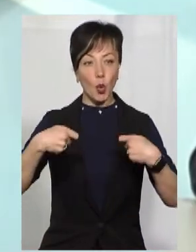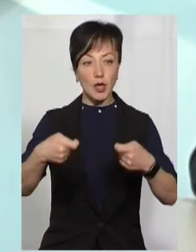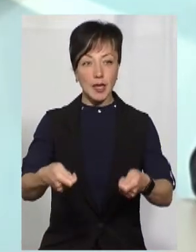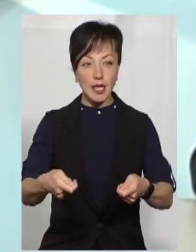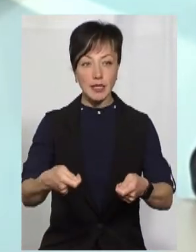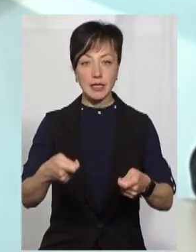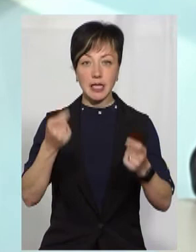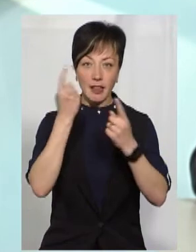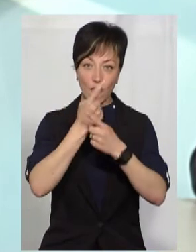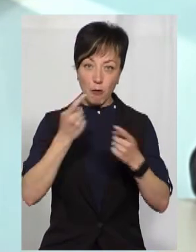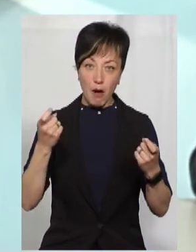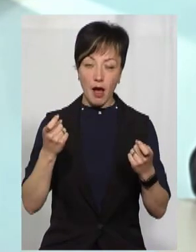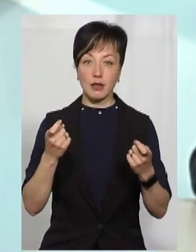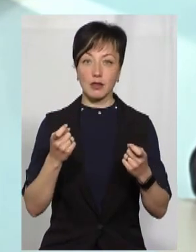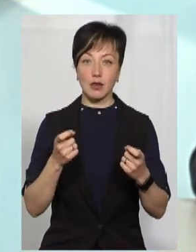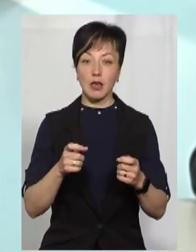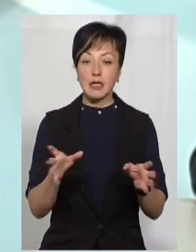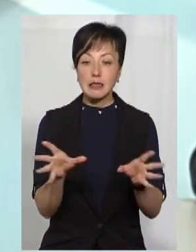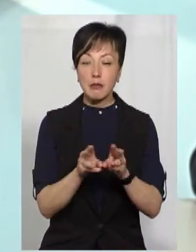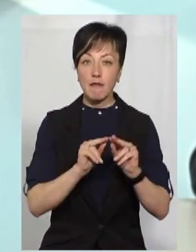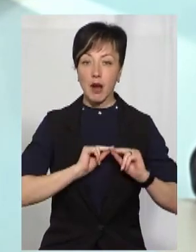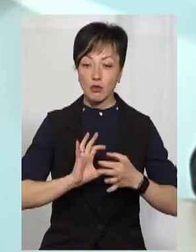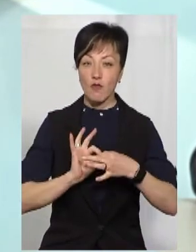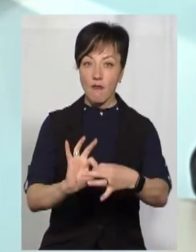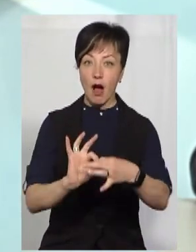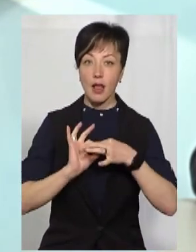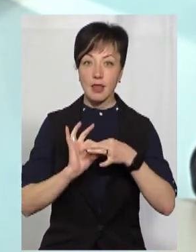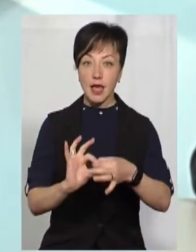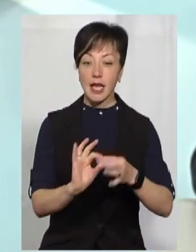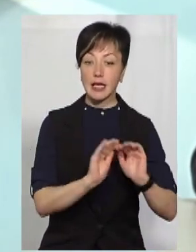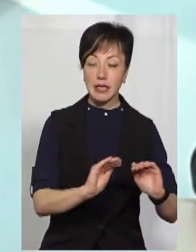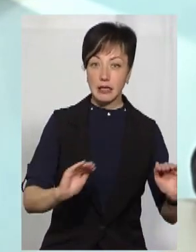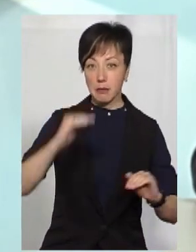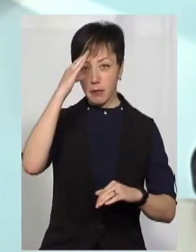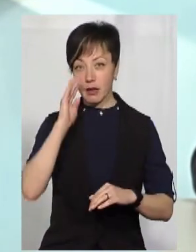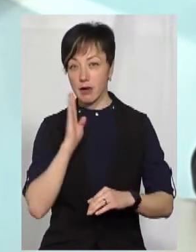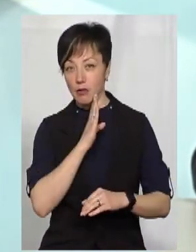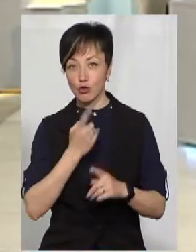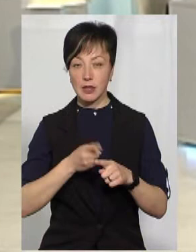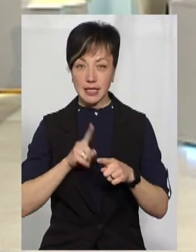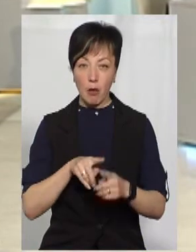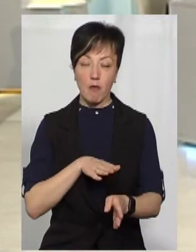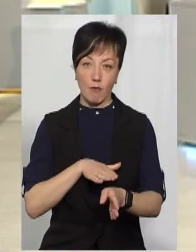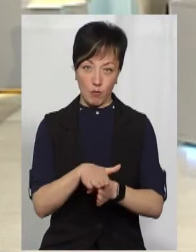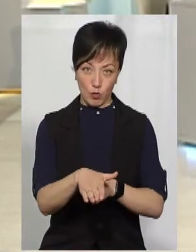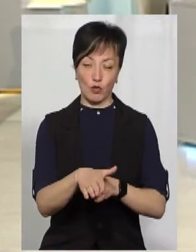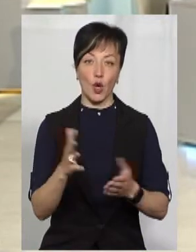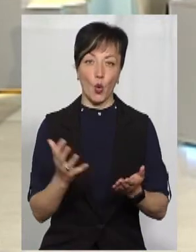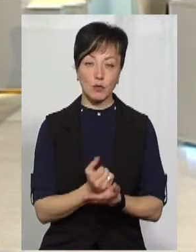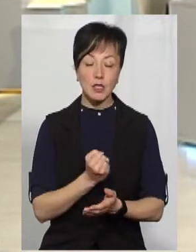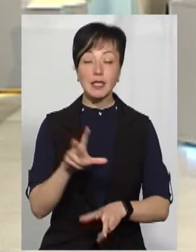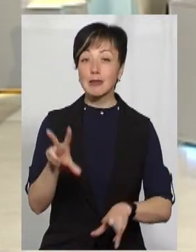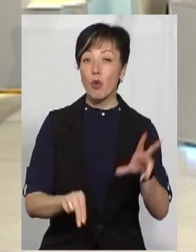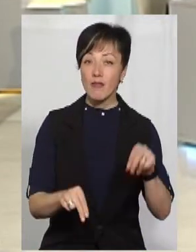інформацію, можливо, співпрацювати з учнями, з батьками, щоб цей процес відбувся успішно. Крім того, ми